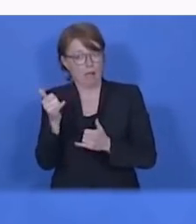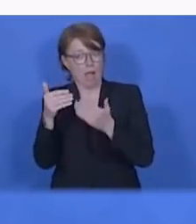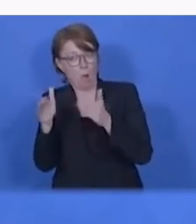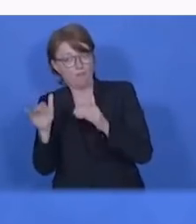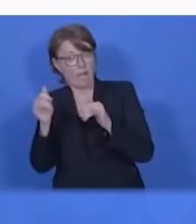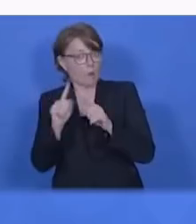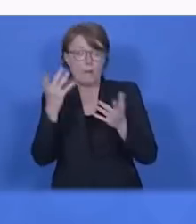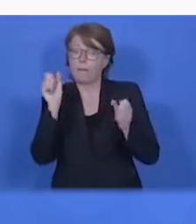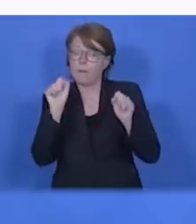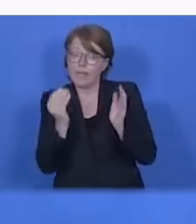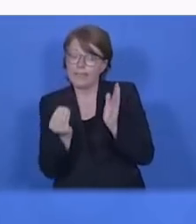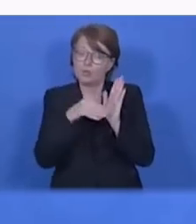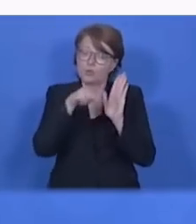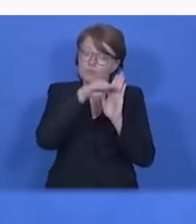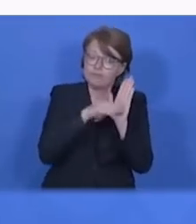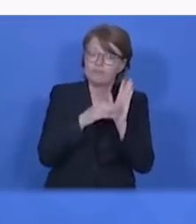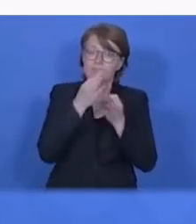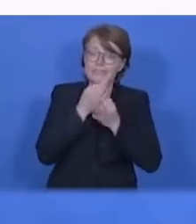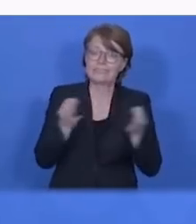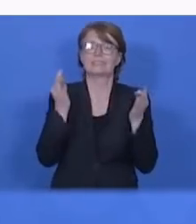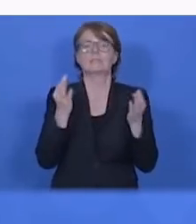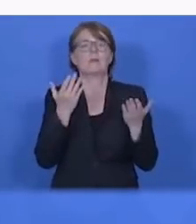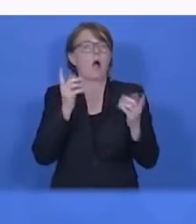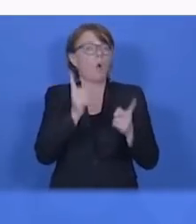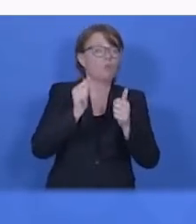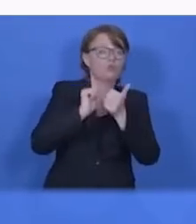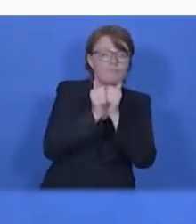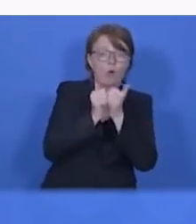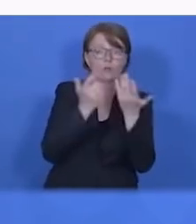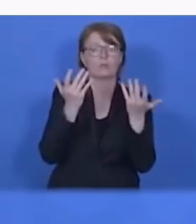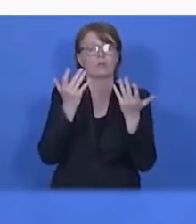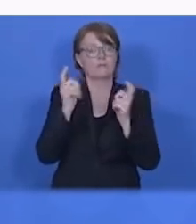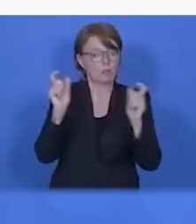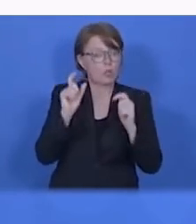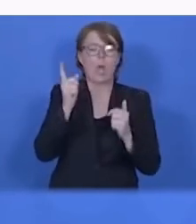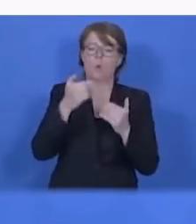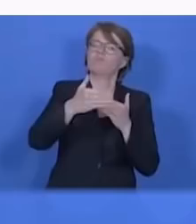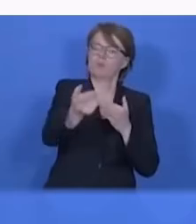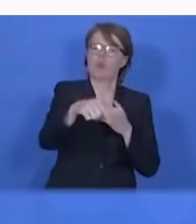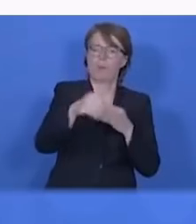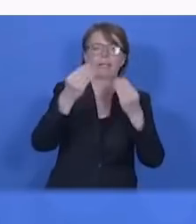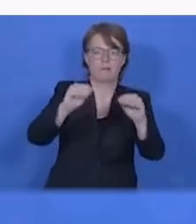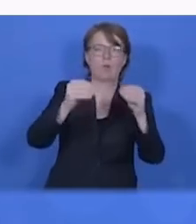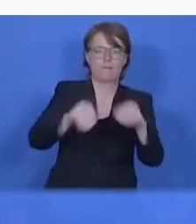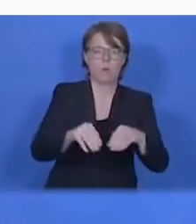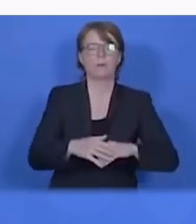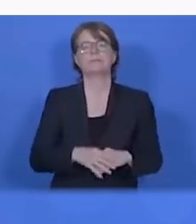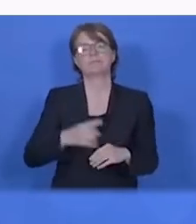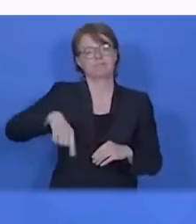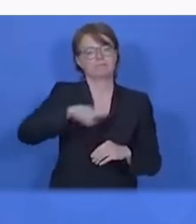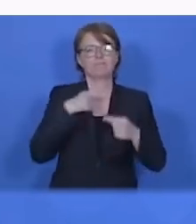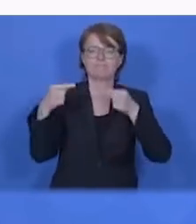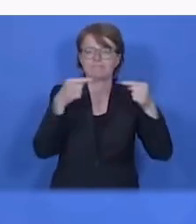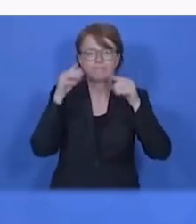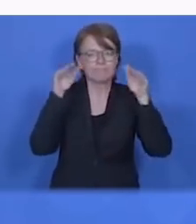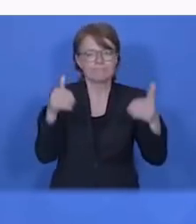خودم استفاده کنم به خاطر همین این تکه از صحبت خانوم مرکل رو من برای شما توی کانالم ویدیو اضاف میکنم